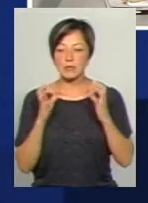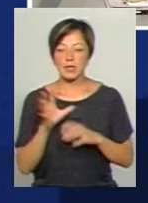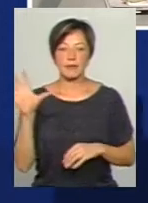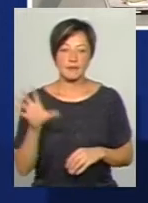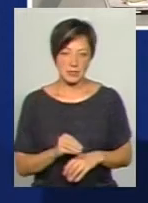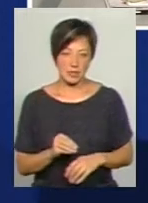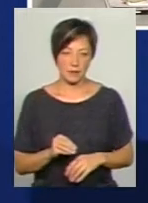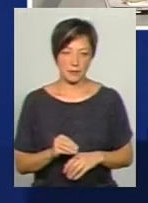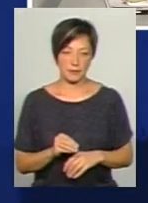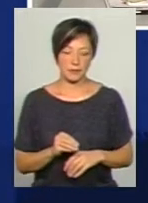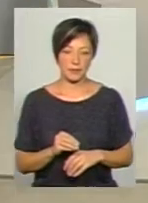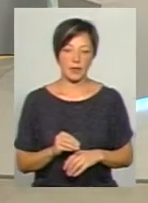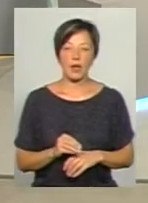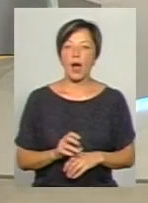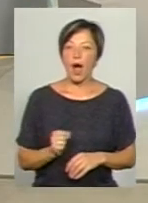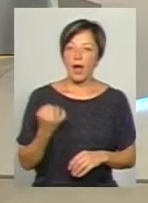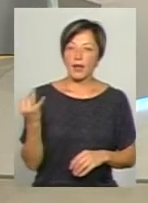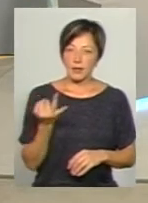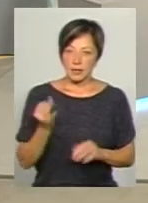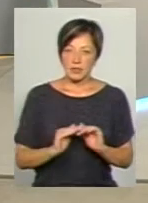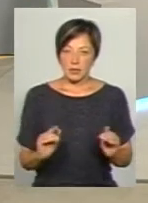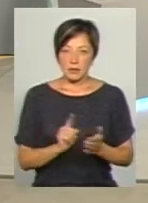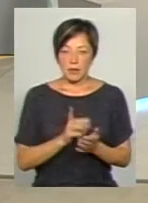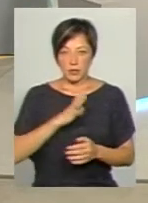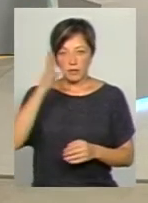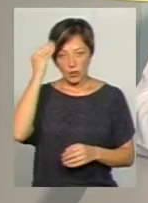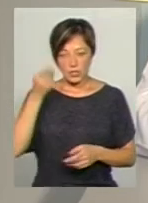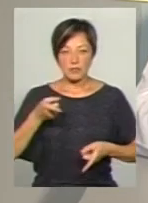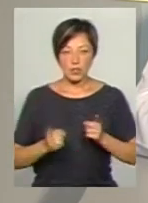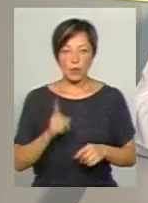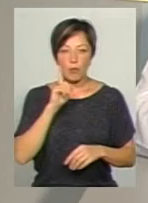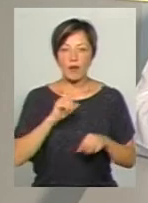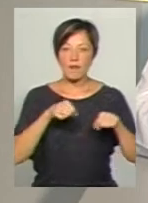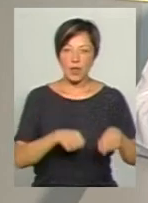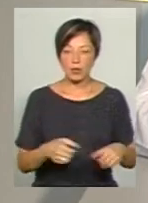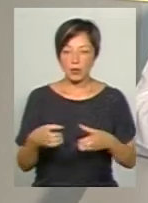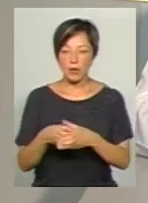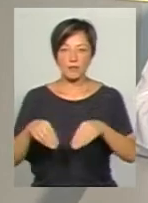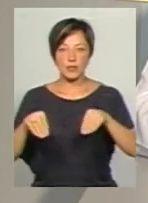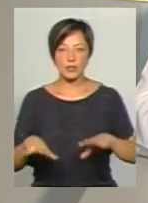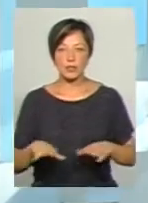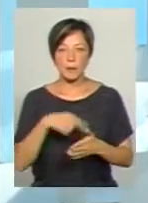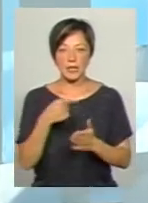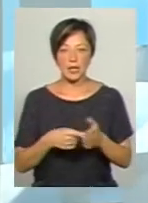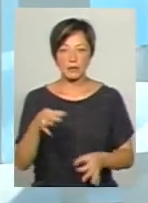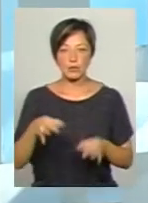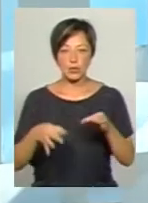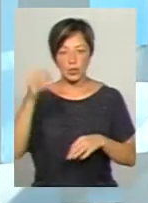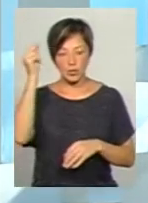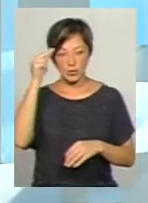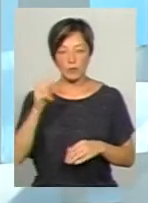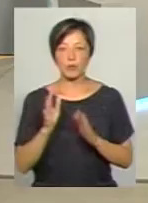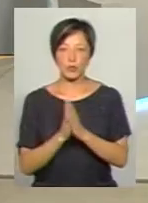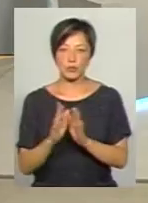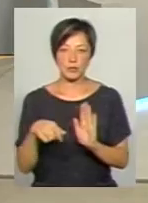збереження. Але інтереси дітей також мають бути враховані. Звичайно. От поки влада і громада вирішують питання у судовій залі, навчальний, так,